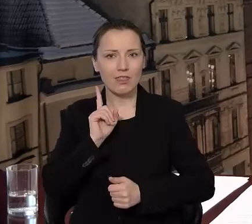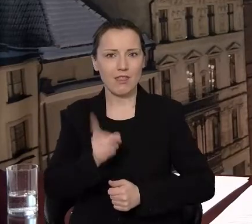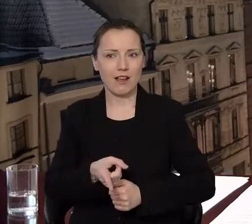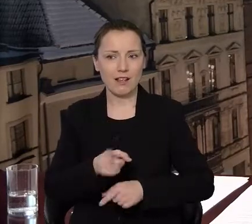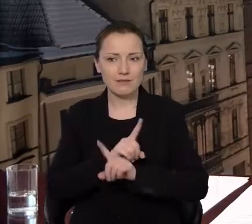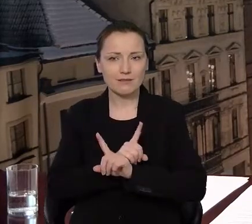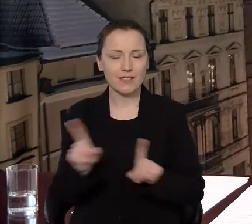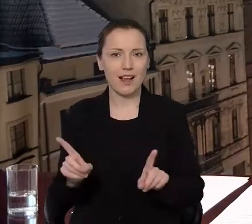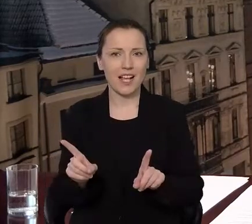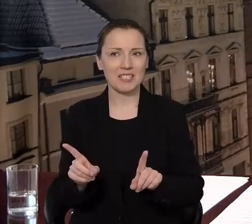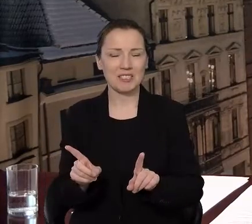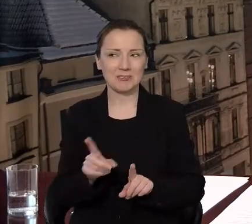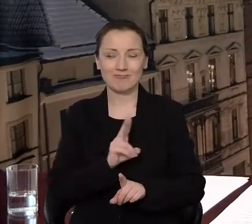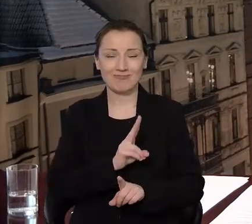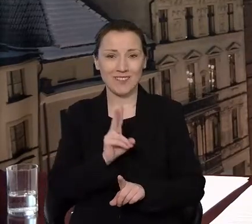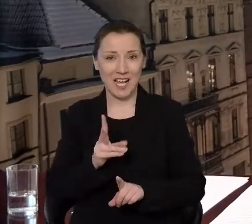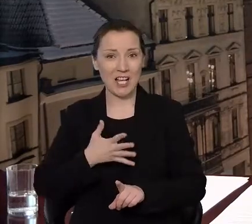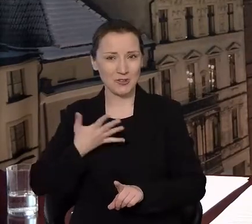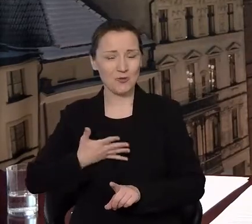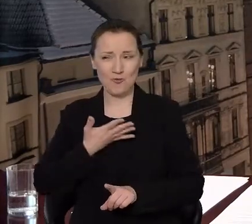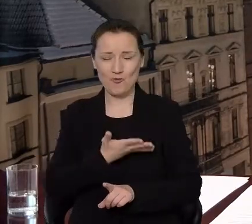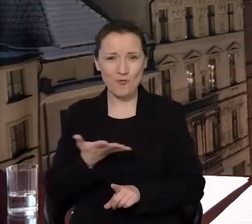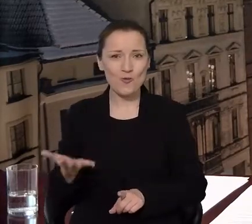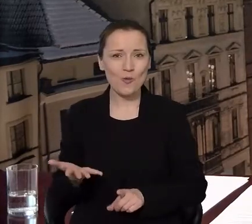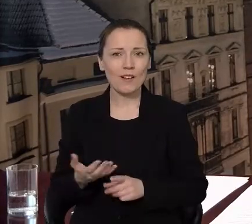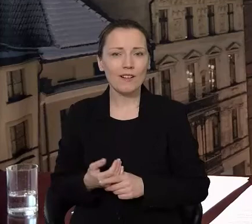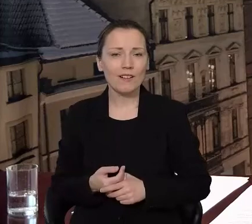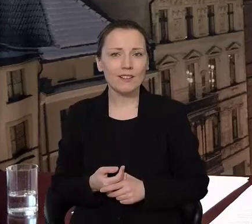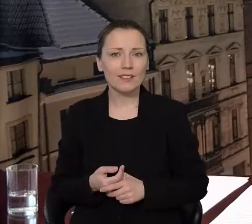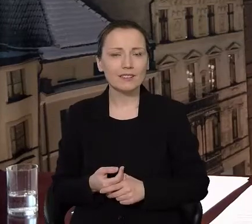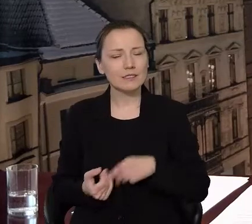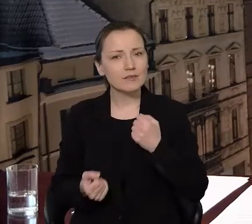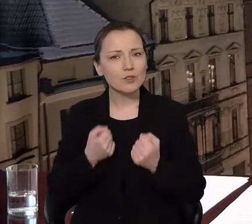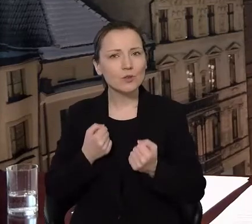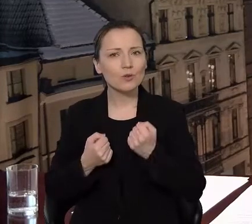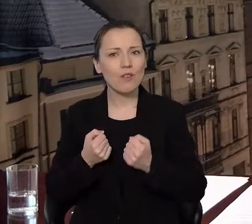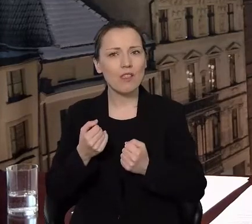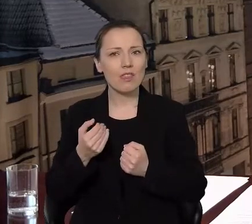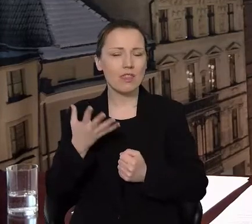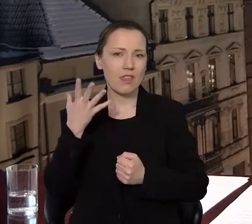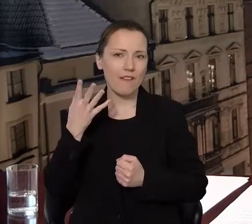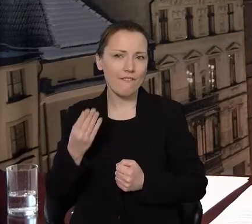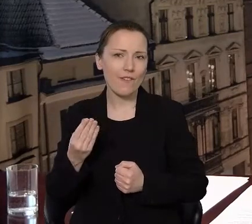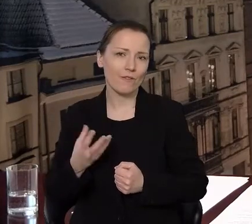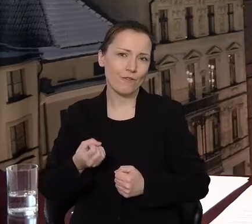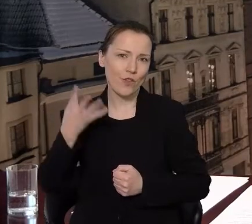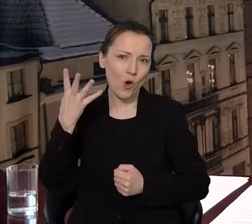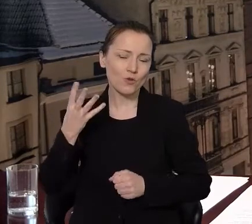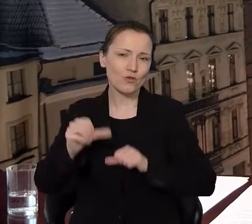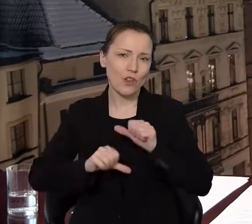właściwie dotykały nas wszystkich, szczególnie trudna była wiosna roku 2021.